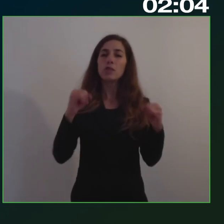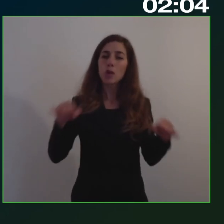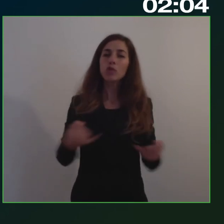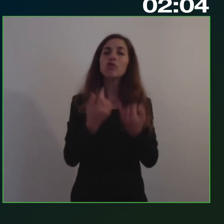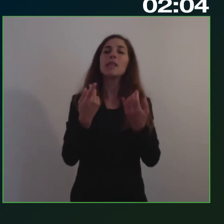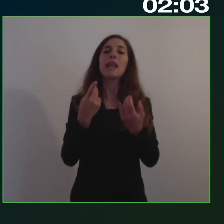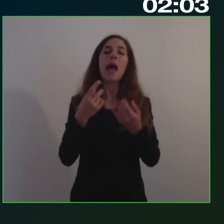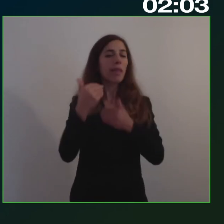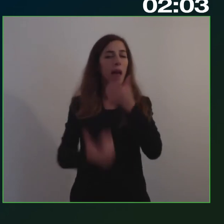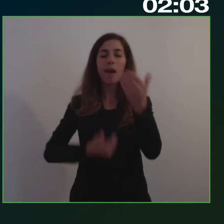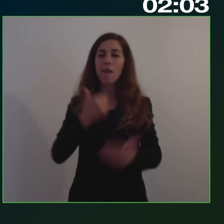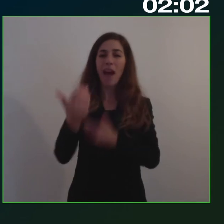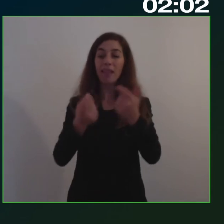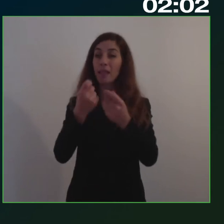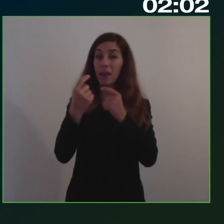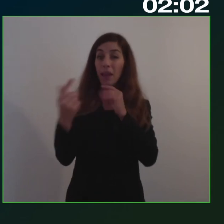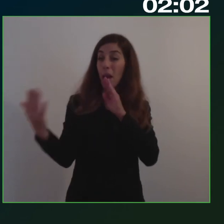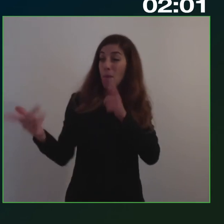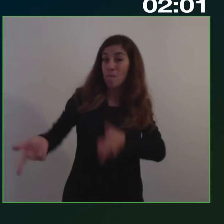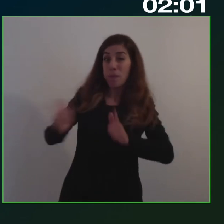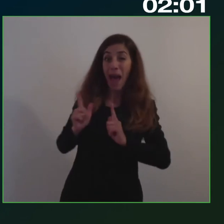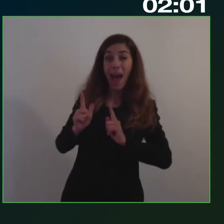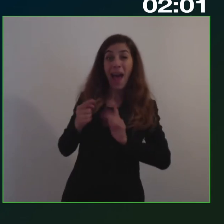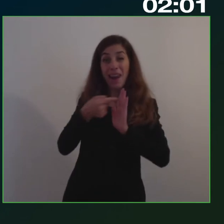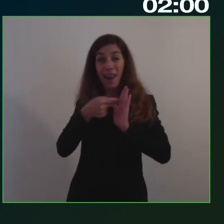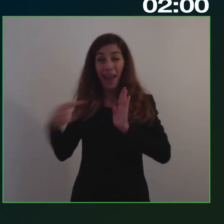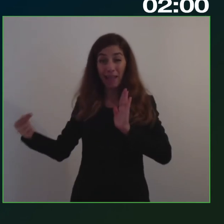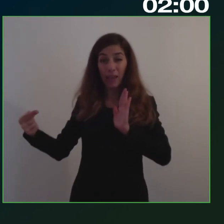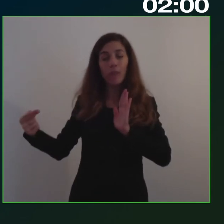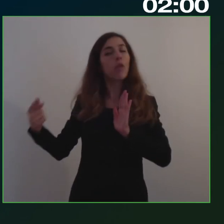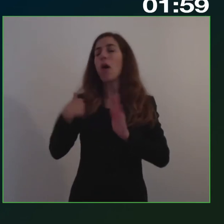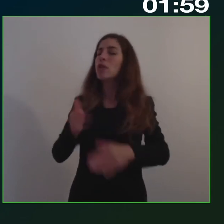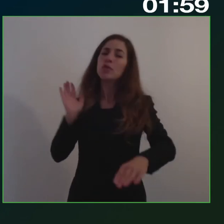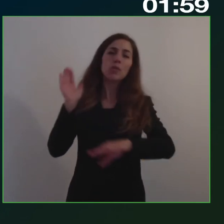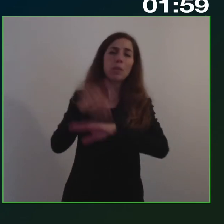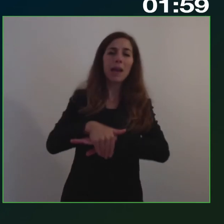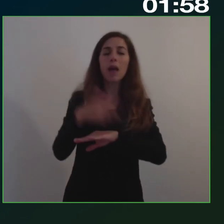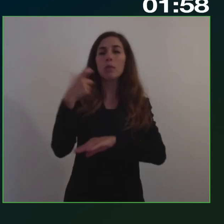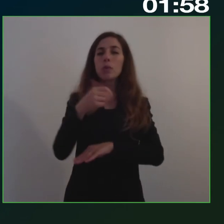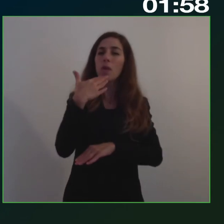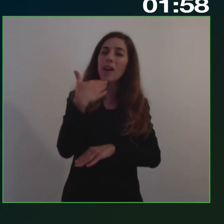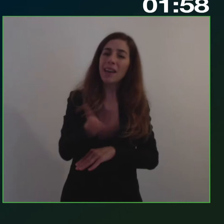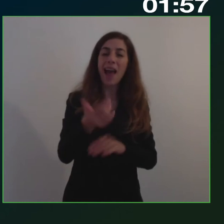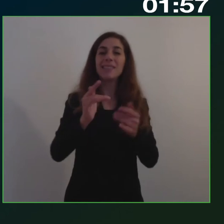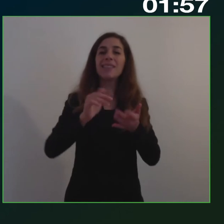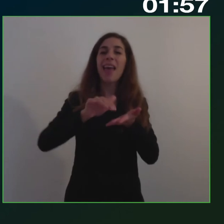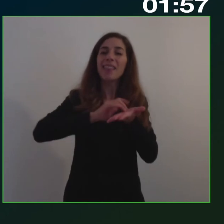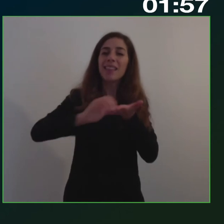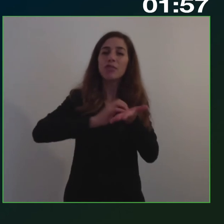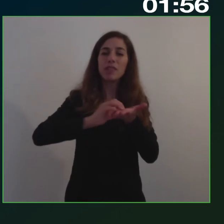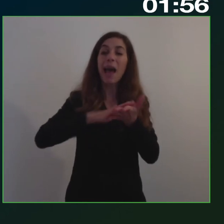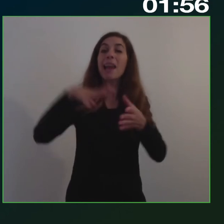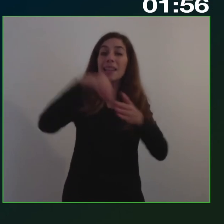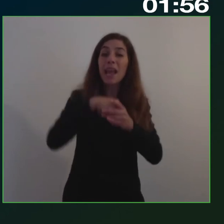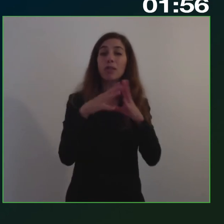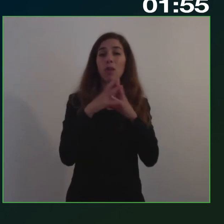proprio perché hanno apportato quei sistemi di innovazione e digitalizzazione all'interno delle proprie imprese. Queste le rese più